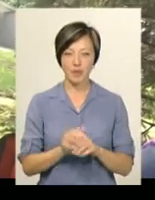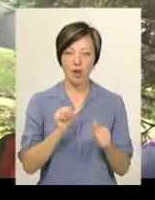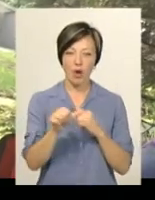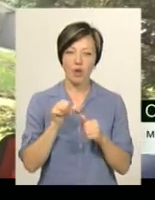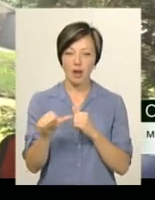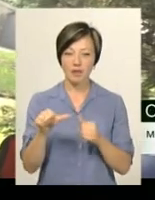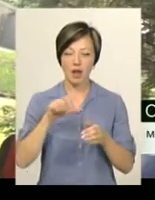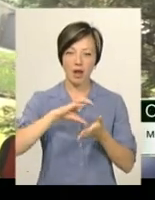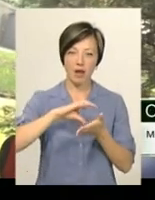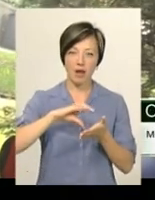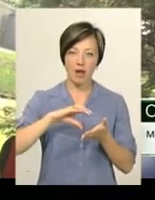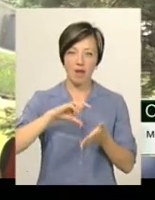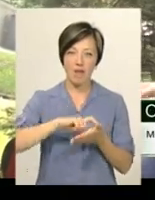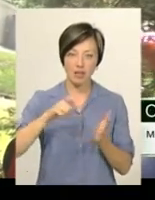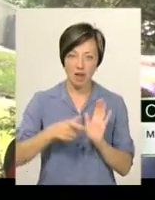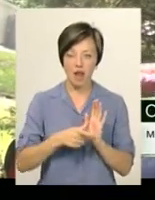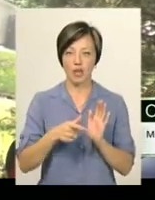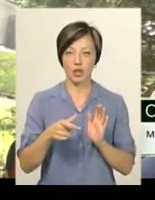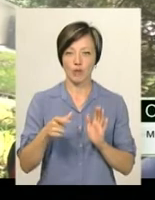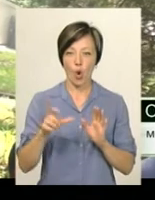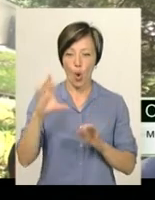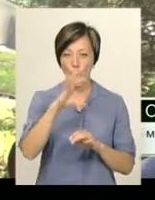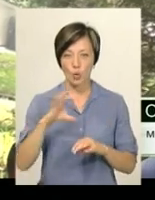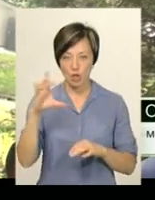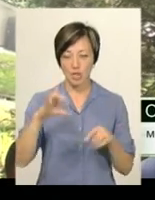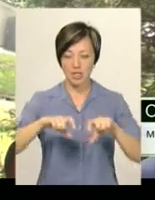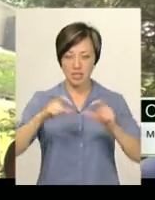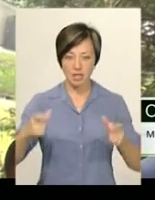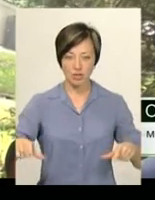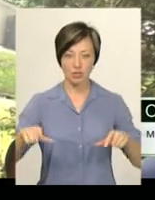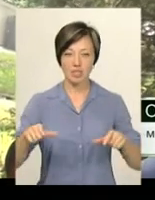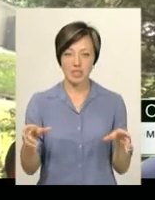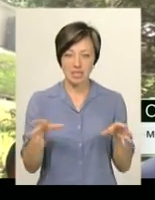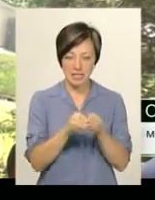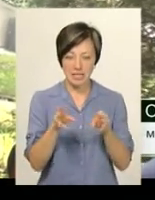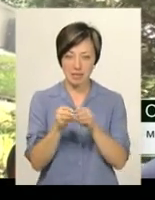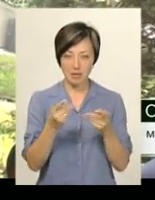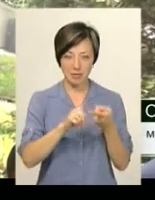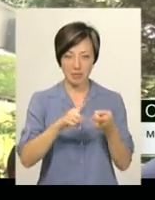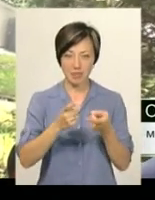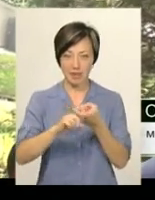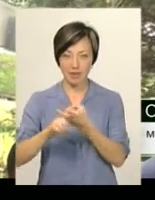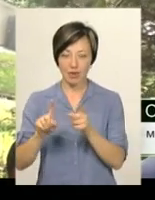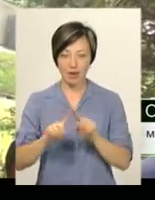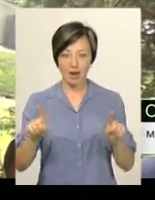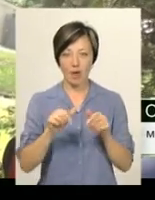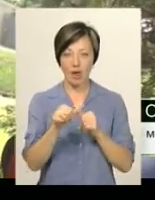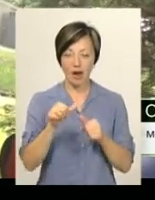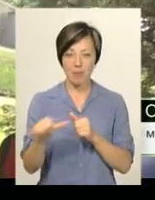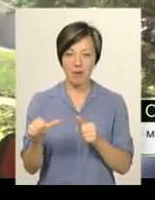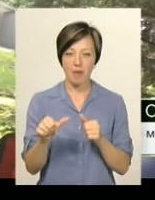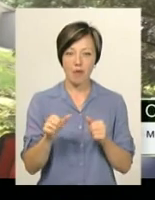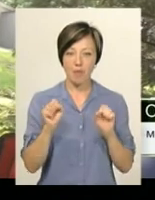квадратиків, кружечків, стрічок таких зібраних з окремих елементів можна в'язати